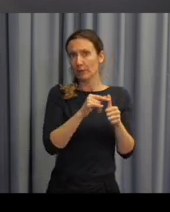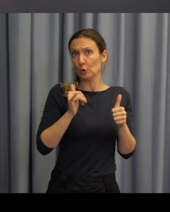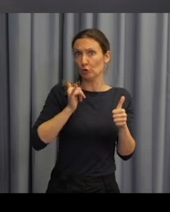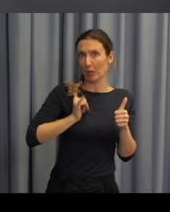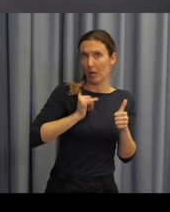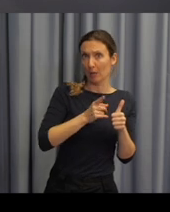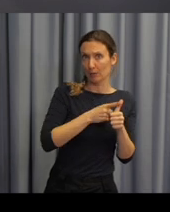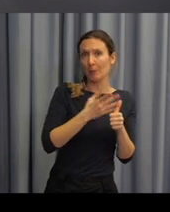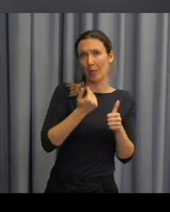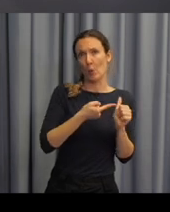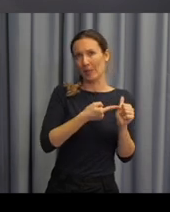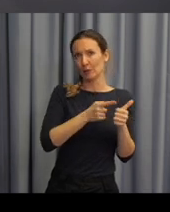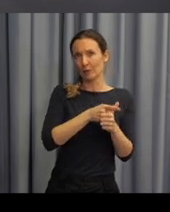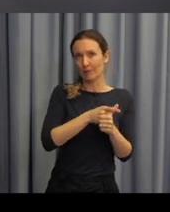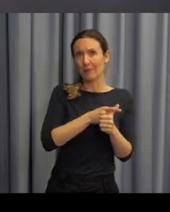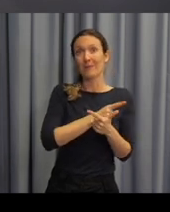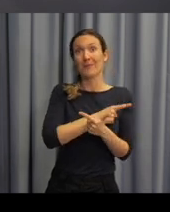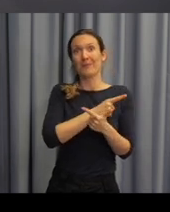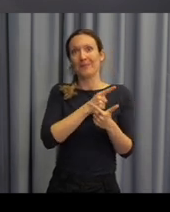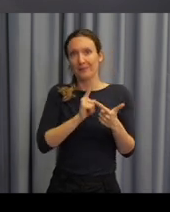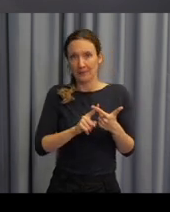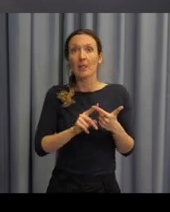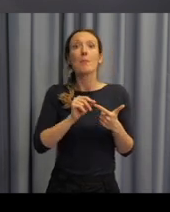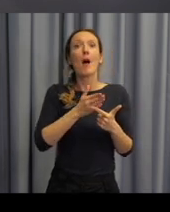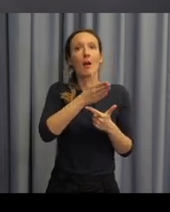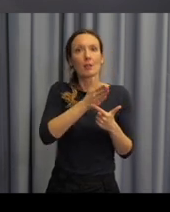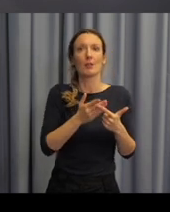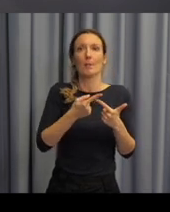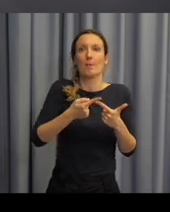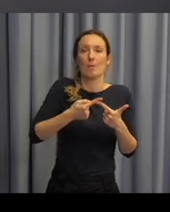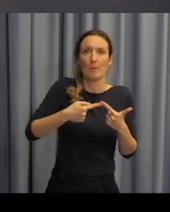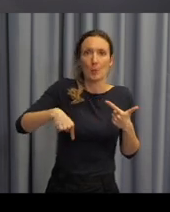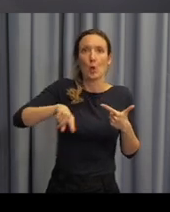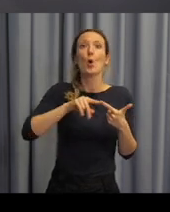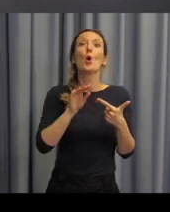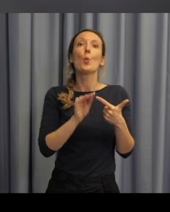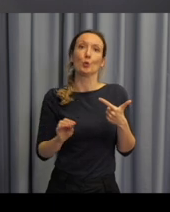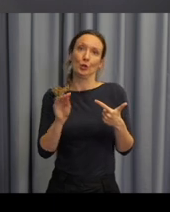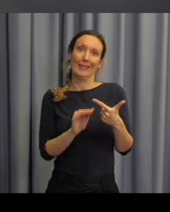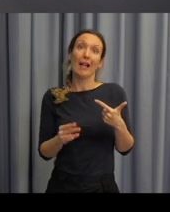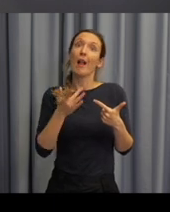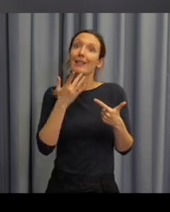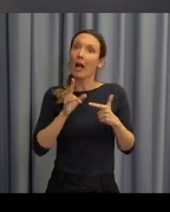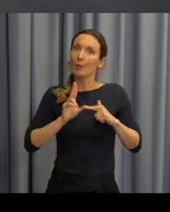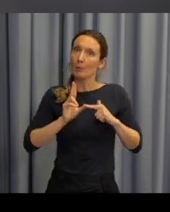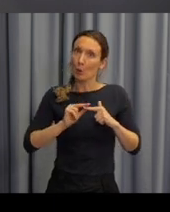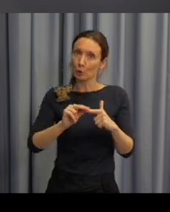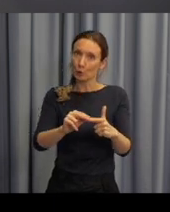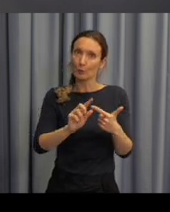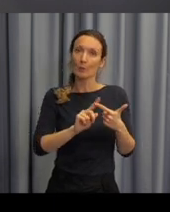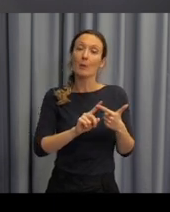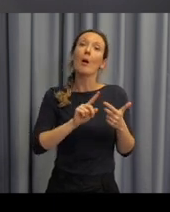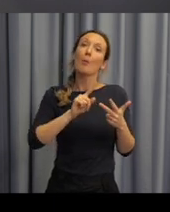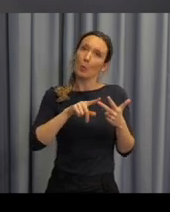před chvíli ukazovali ukázky. Potom každý soubor pracovních listů má část, která je věnovaná učitelům. A